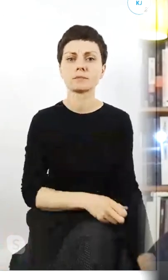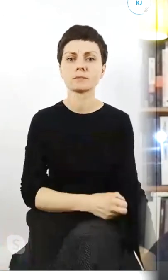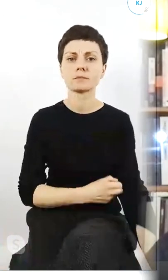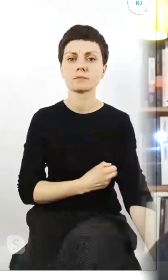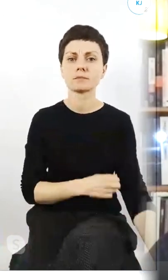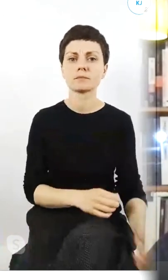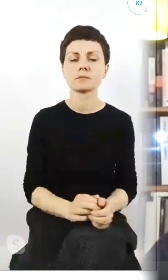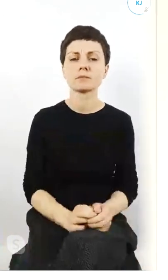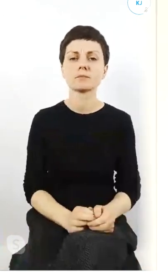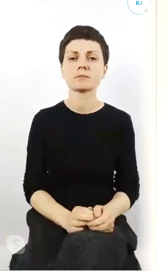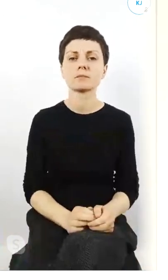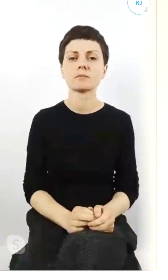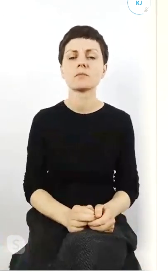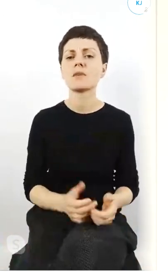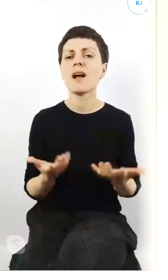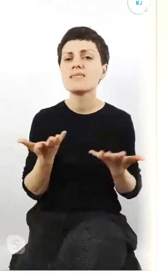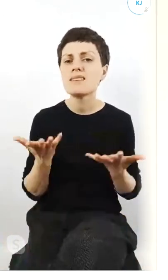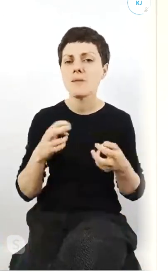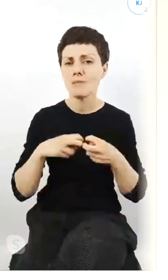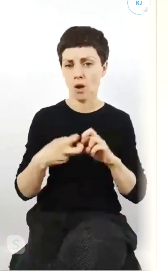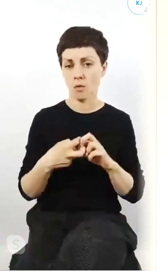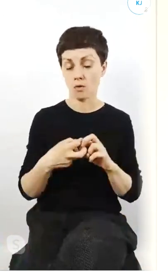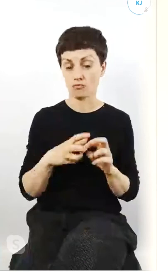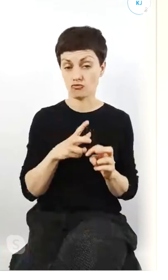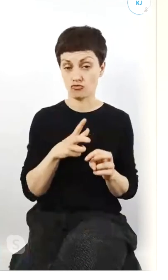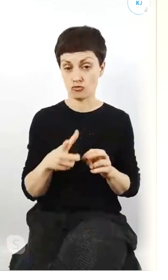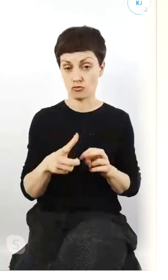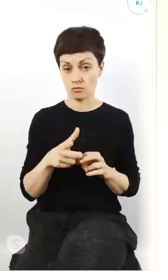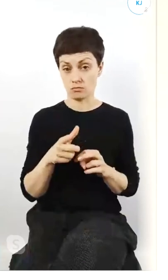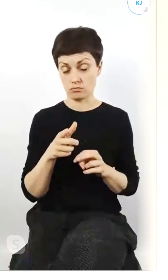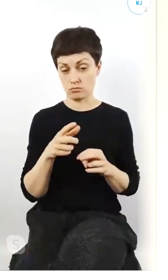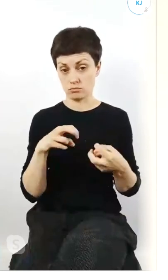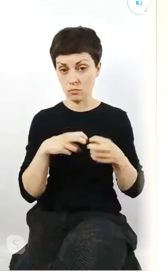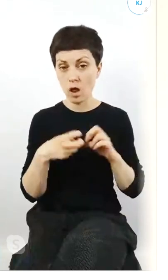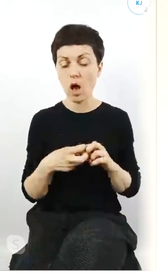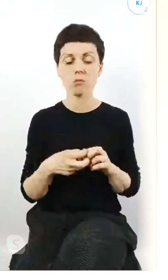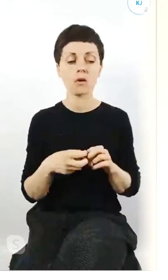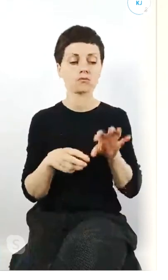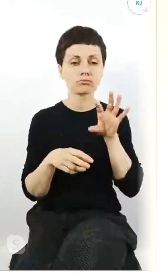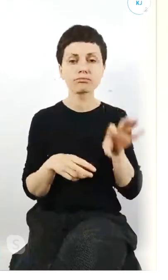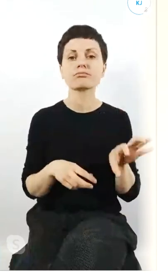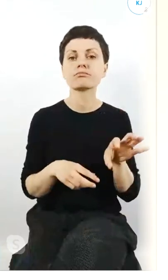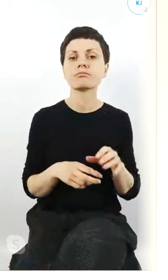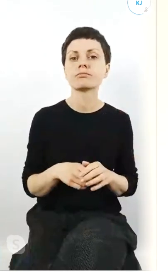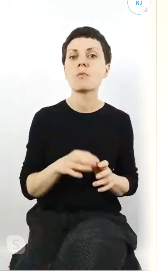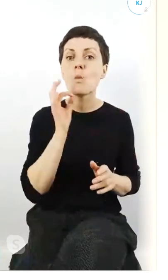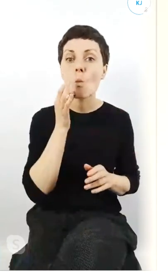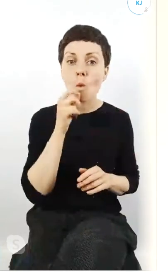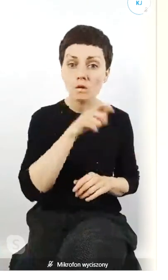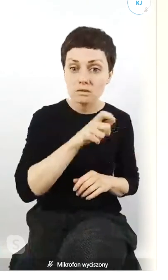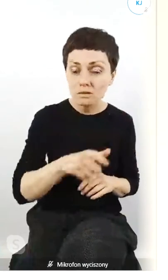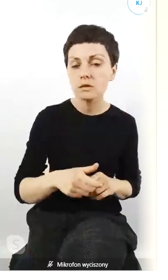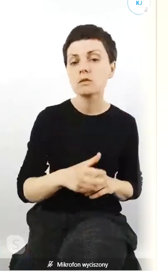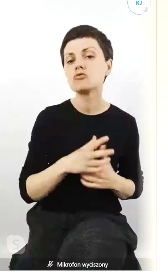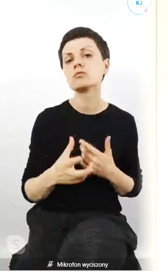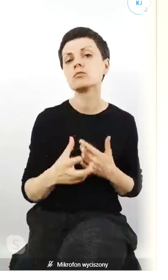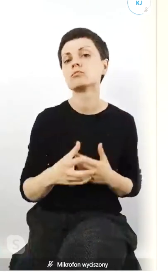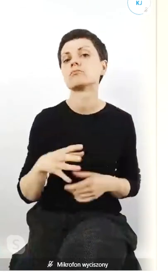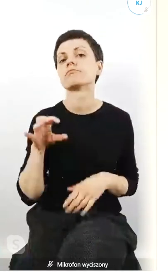gdzie leży ten problem czy ten problem leży po stronie młodzieży czy też po stronie